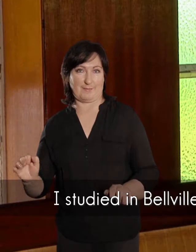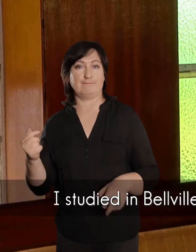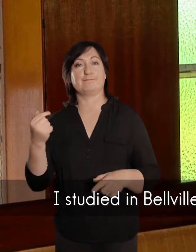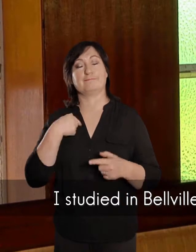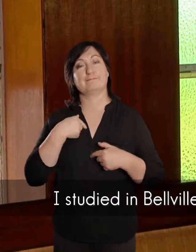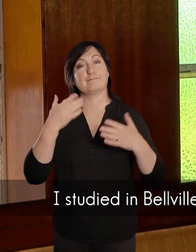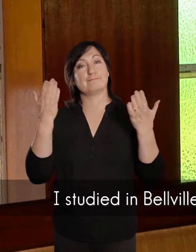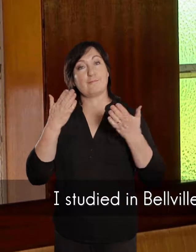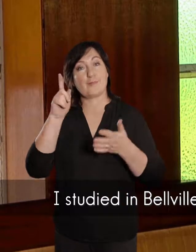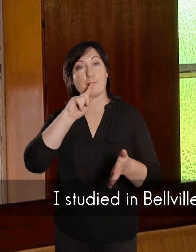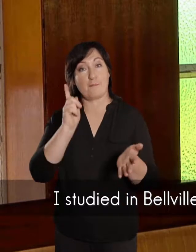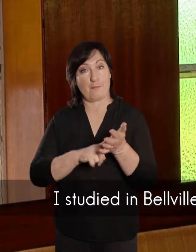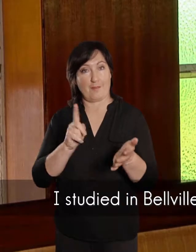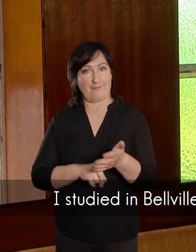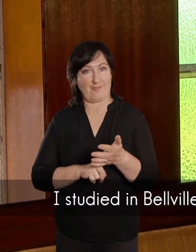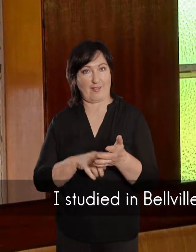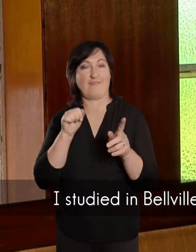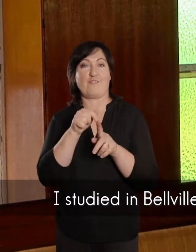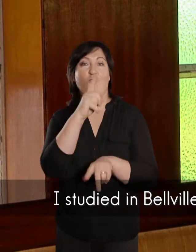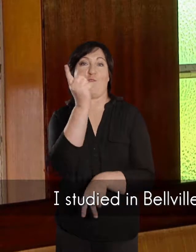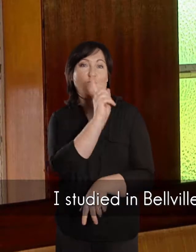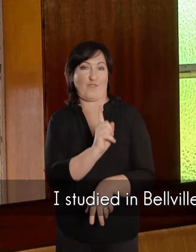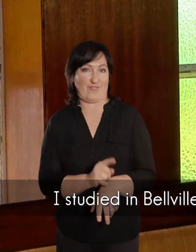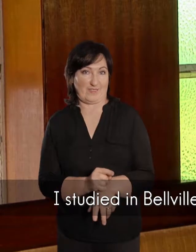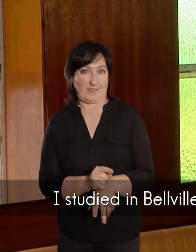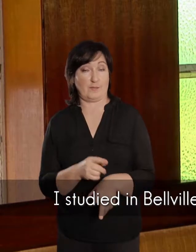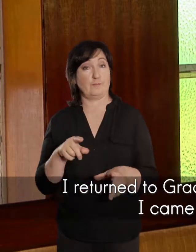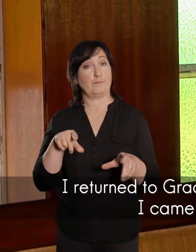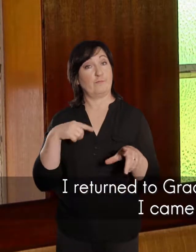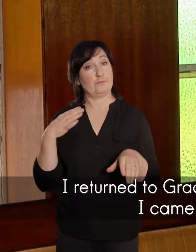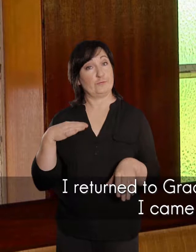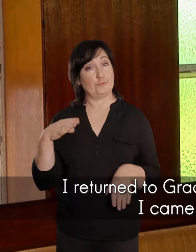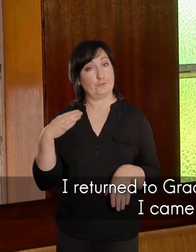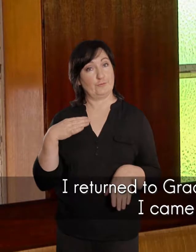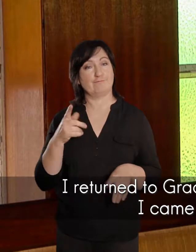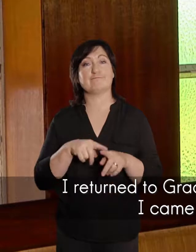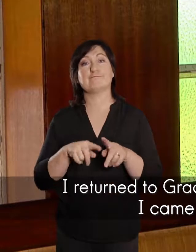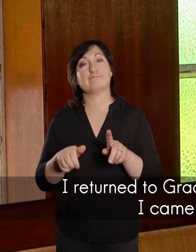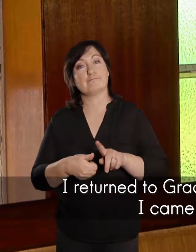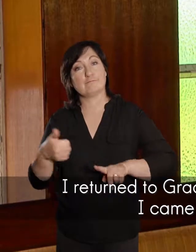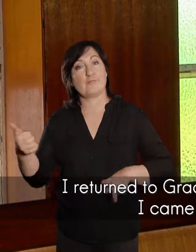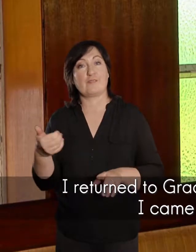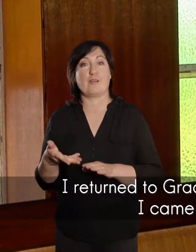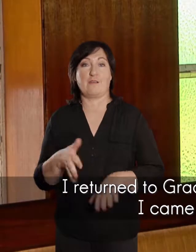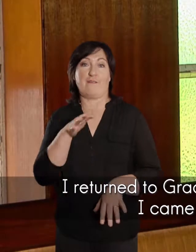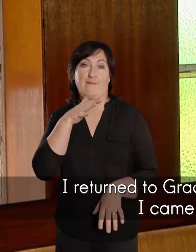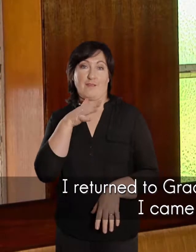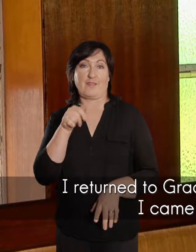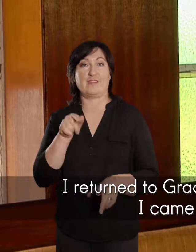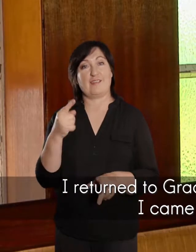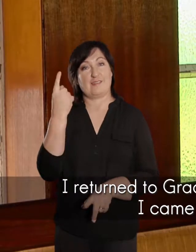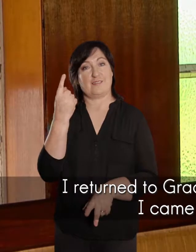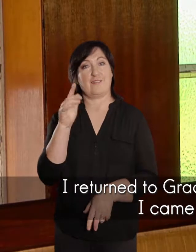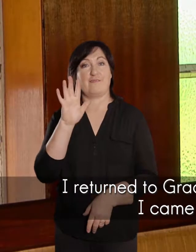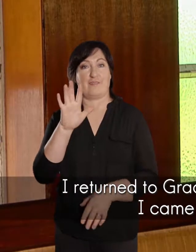studeer in Belville, daar had ek my onderwijskwalifikaties klaargemaak en toe is ek terug Graafwater toe vir die eerste vijf